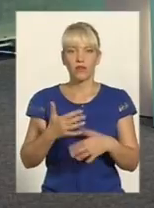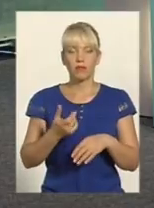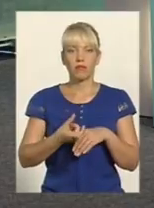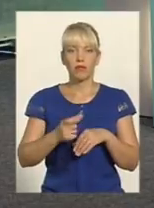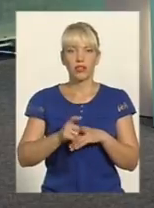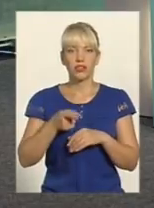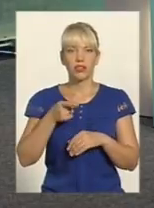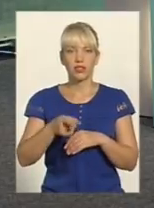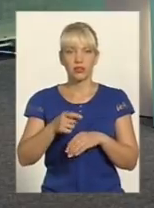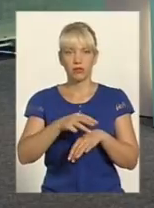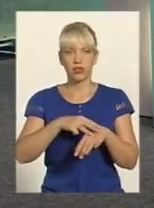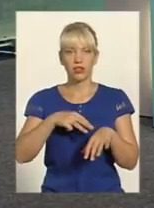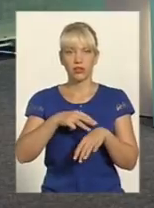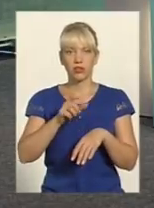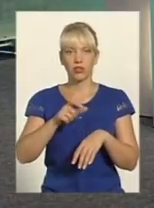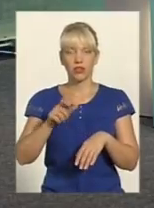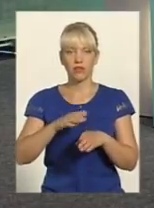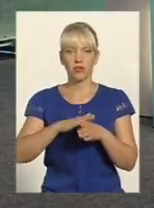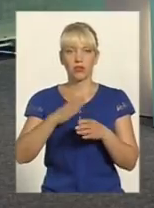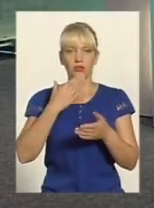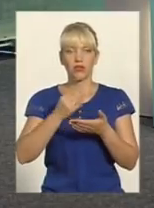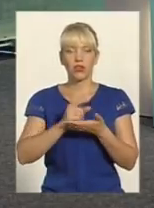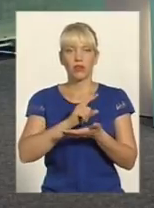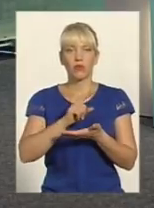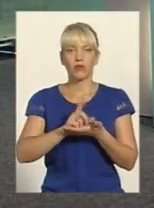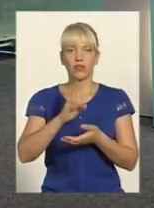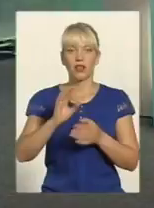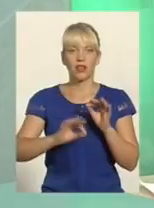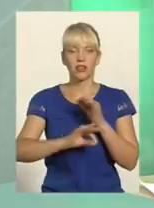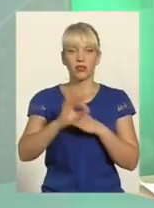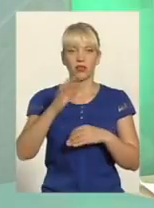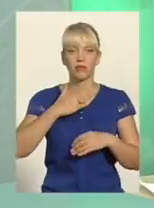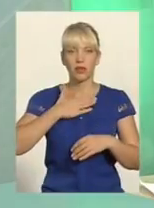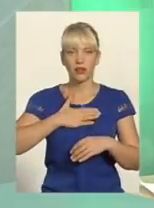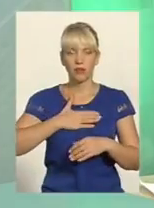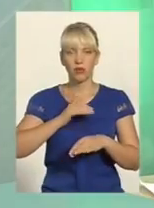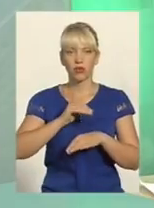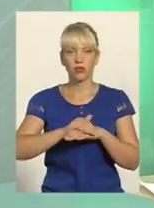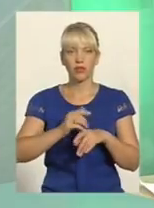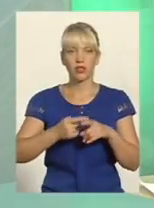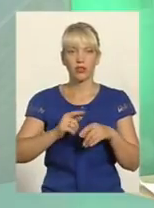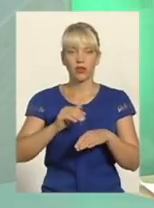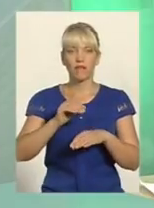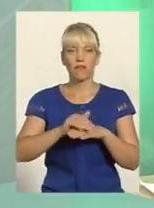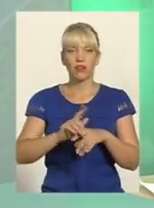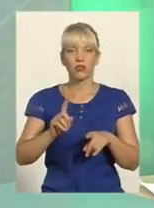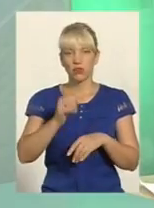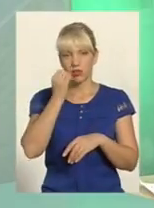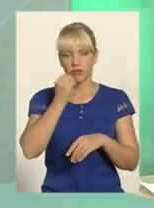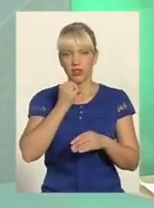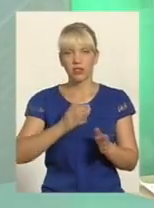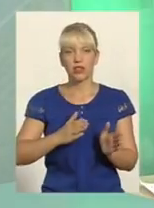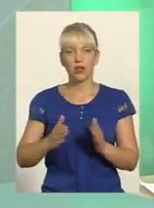виконували свої обов'язки на Сході Приємно констатувати той факт, що завдяки злагодженій роботі